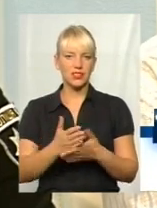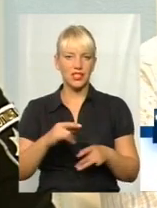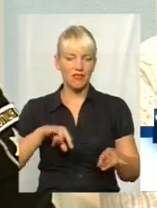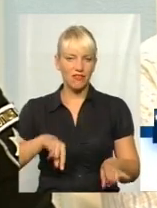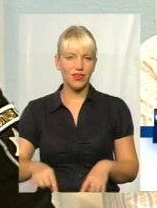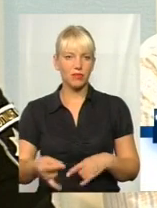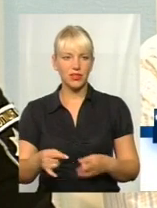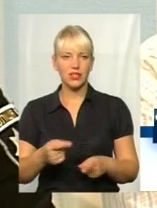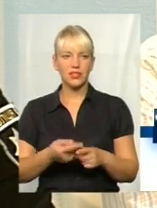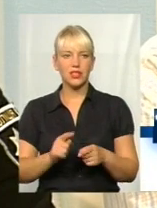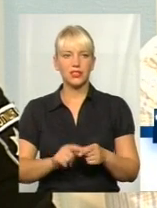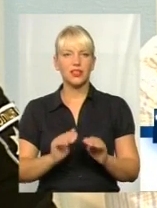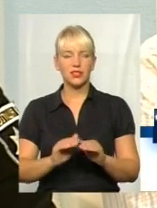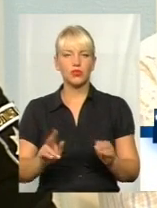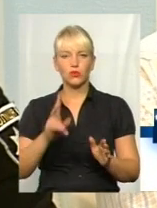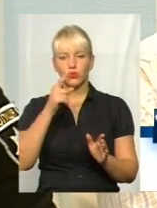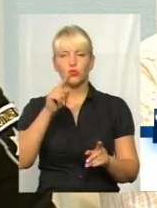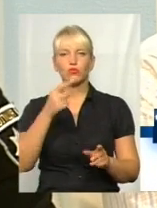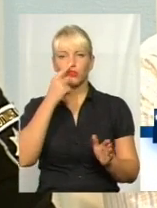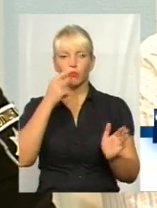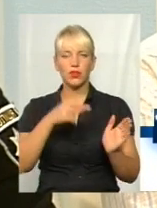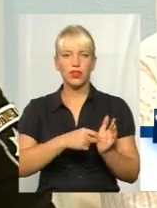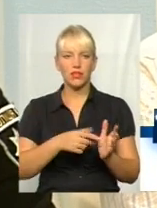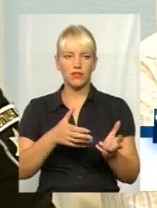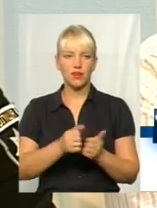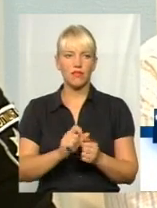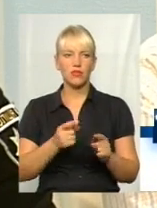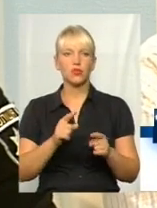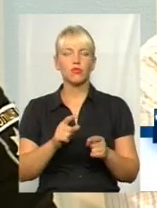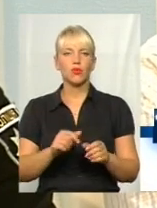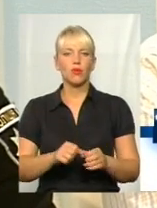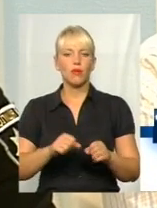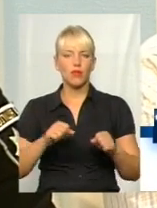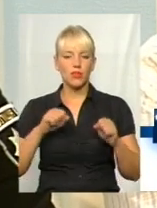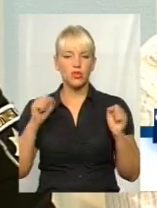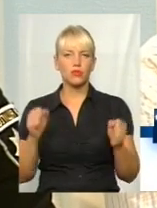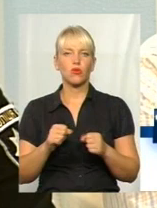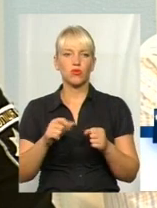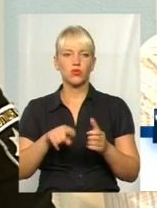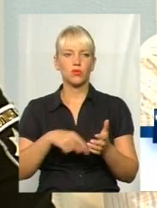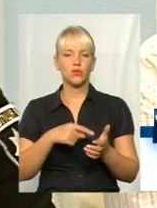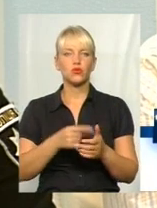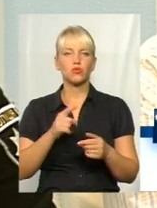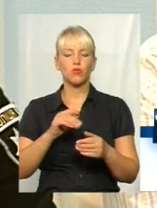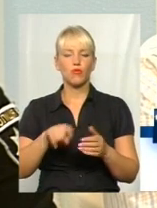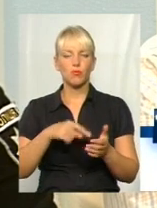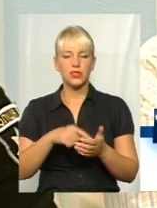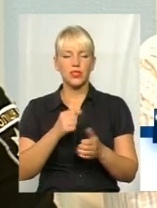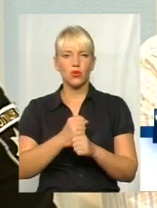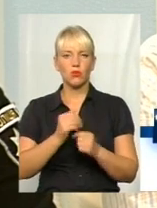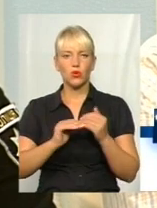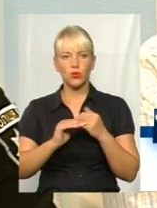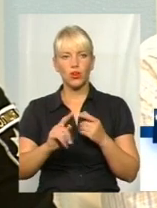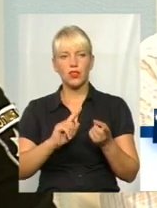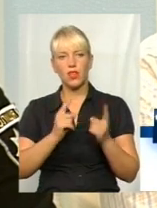те, як кажуть діти, що попадають, або перевищають скорість в місті. Хоча в місті дороги роблять, наоборот,